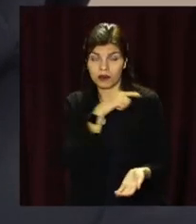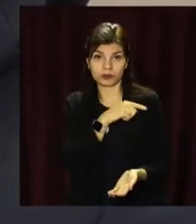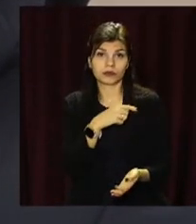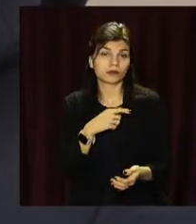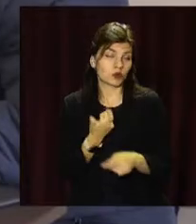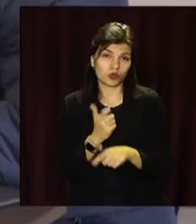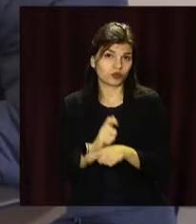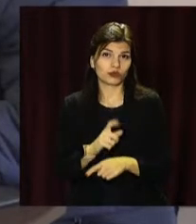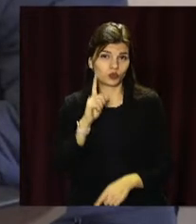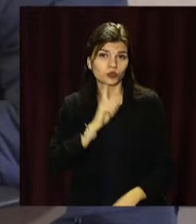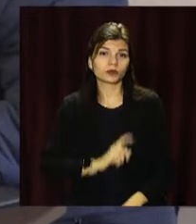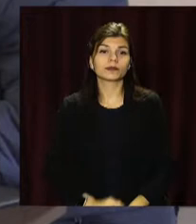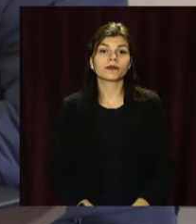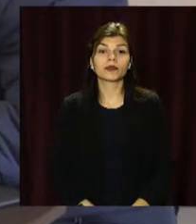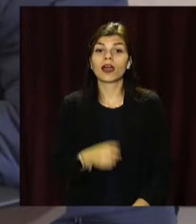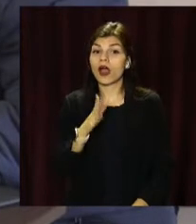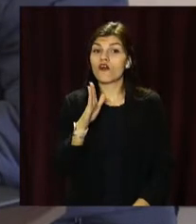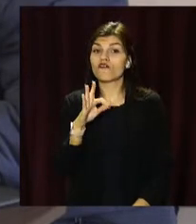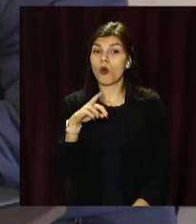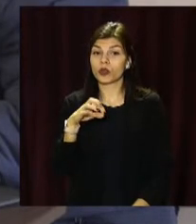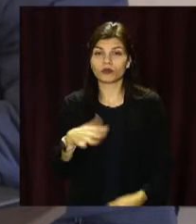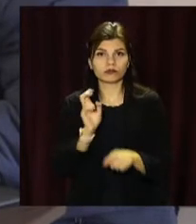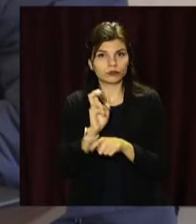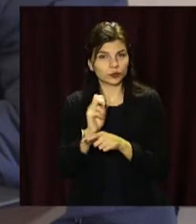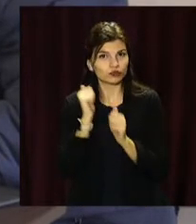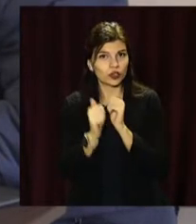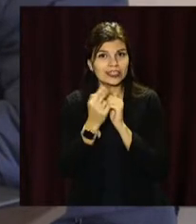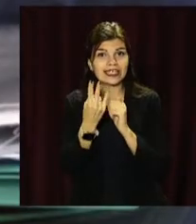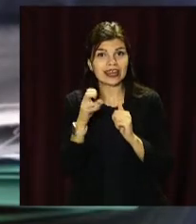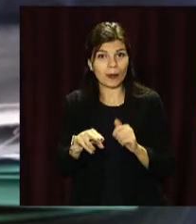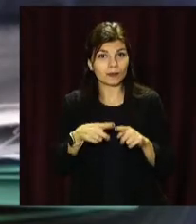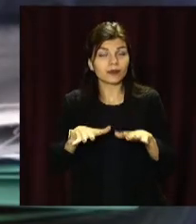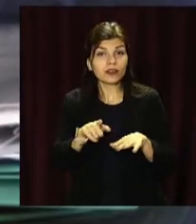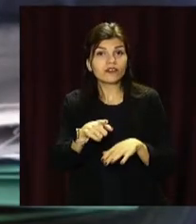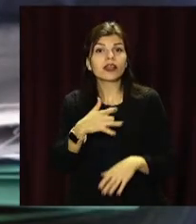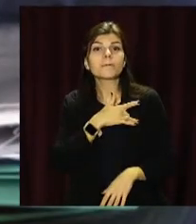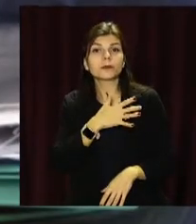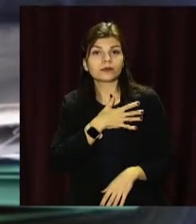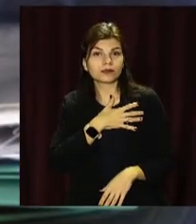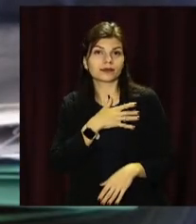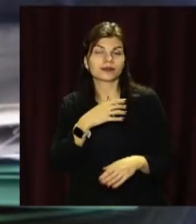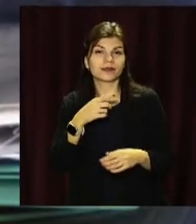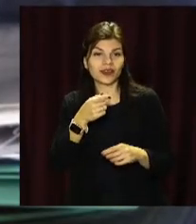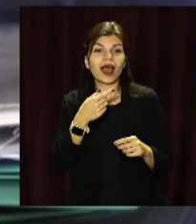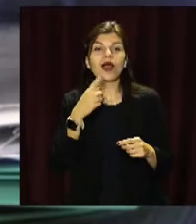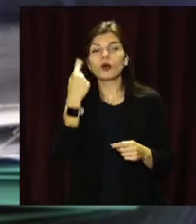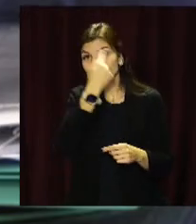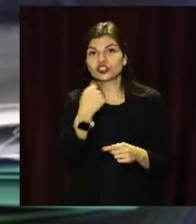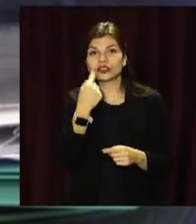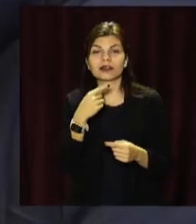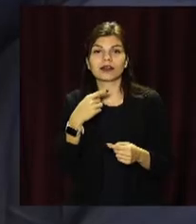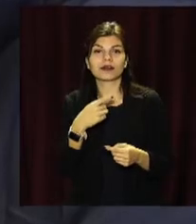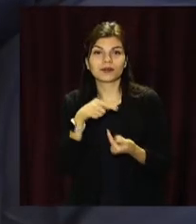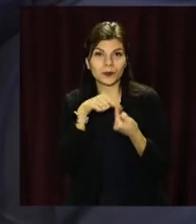колосальна. А ось Володимир Косенко вже постійний відвідувач міського ЦНАПу. Він – приватний підприємець, тому часто звертається до